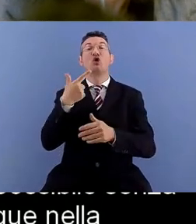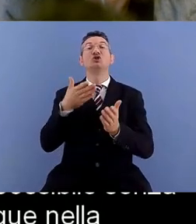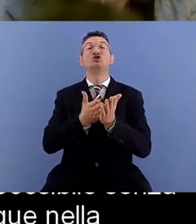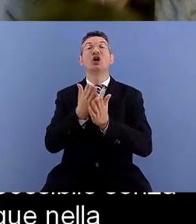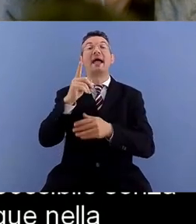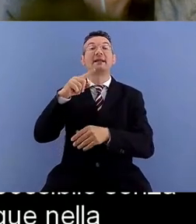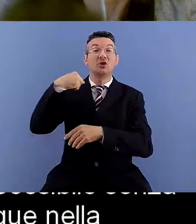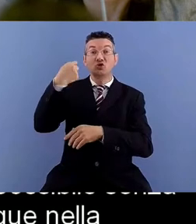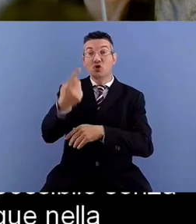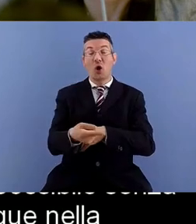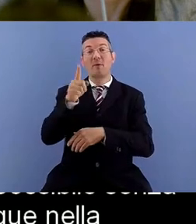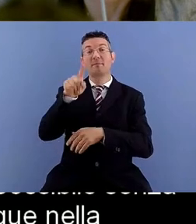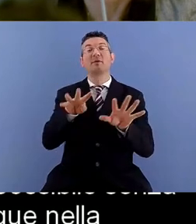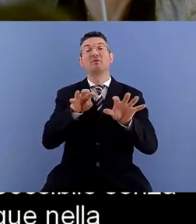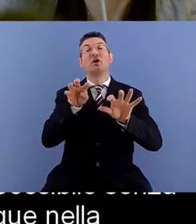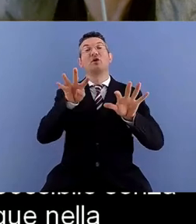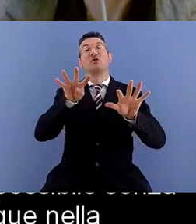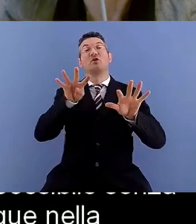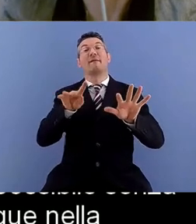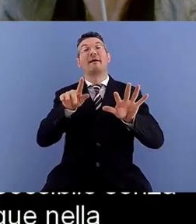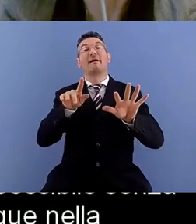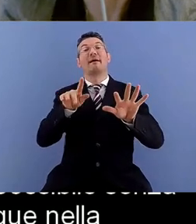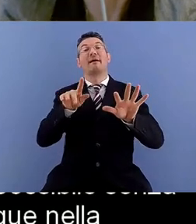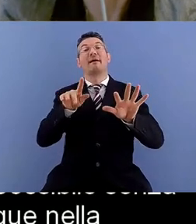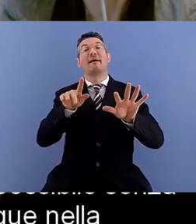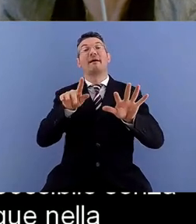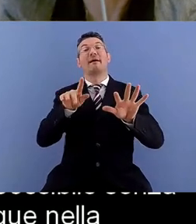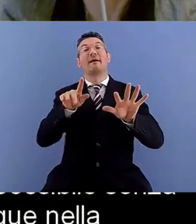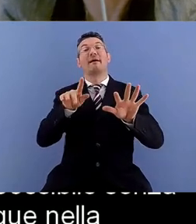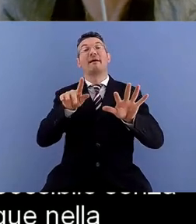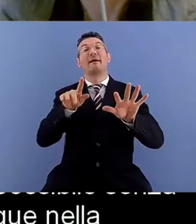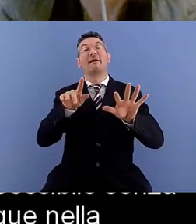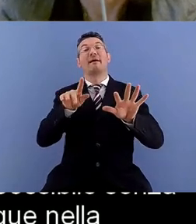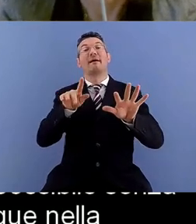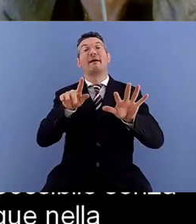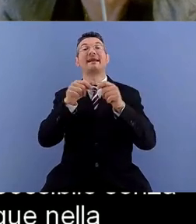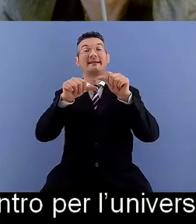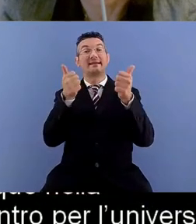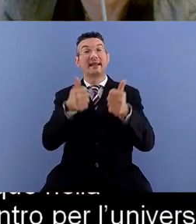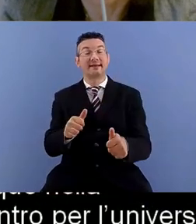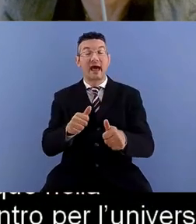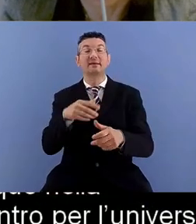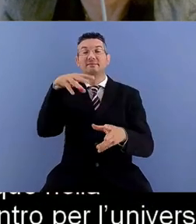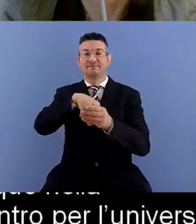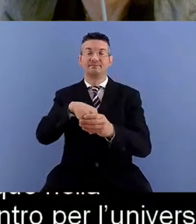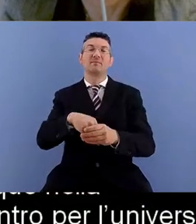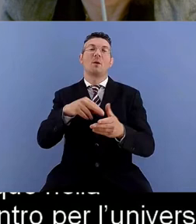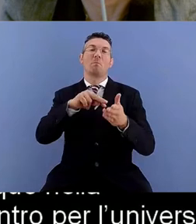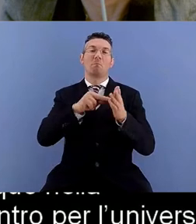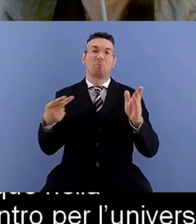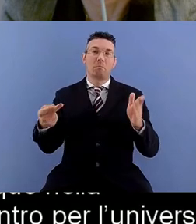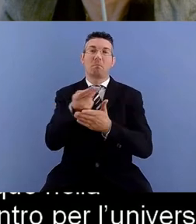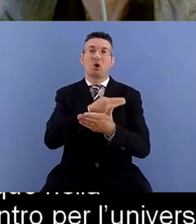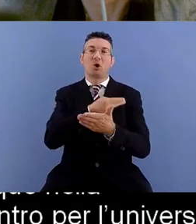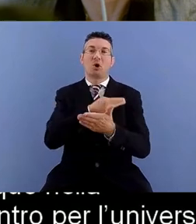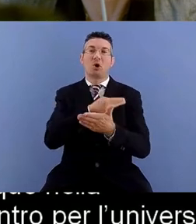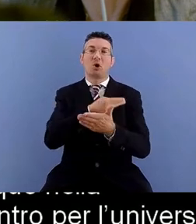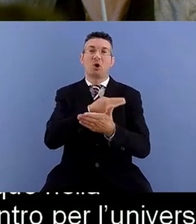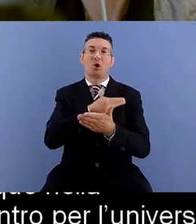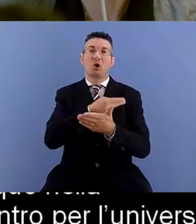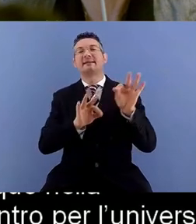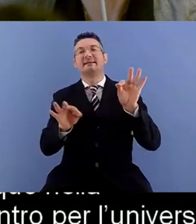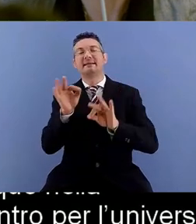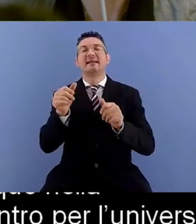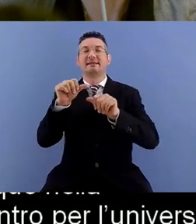il centro per l'universal design che è formato soprattutto da progettisti da architetti designer tecnici ricercatori